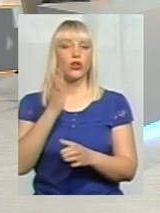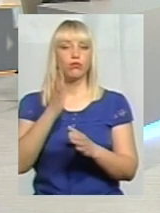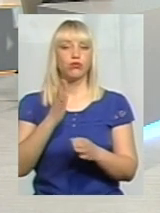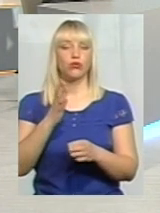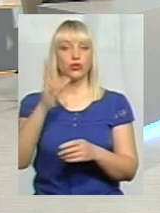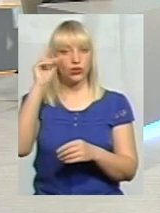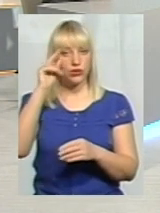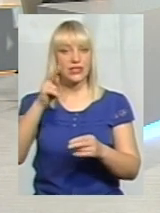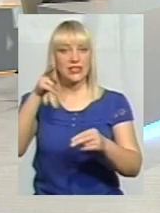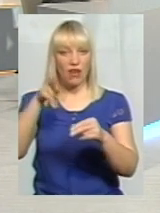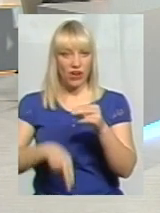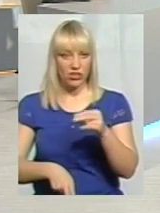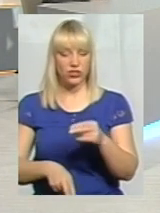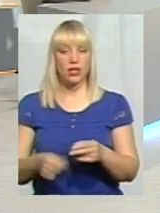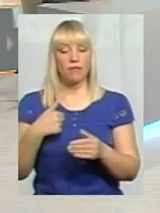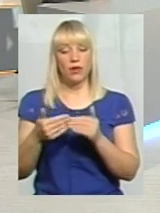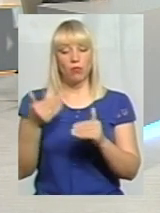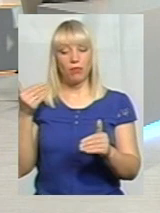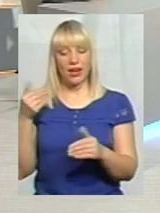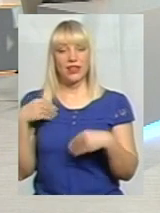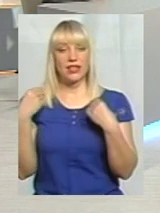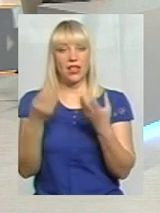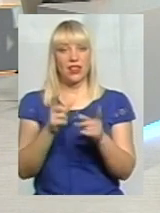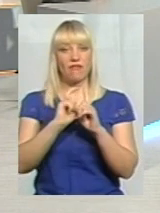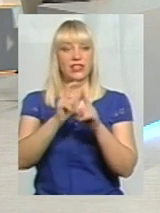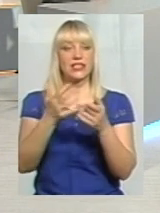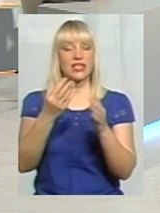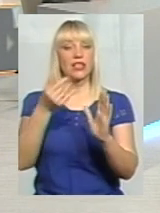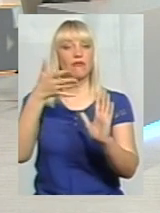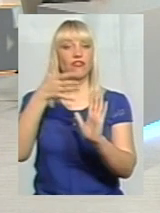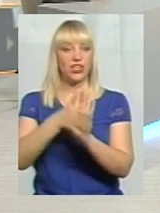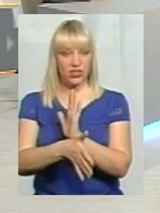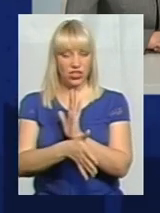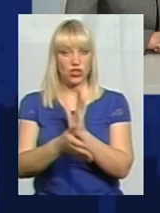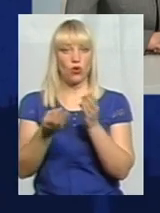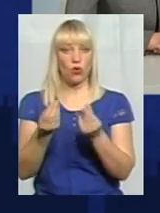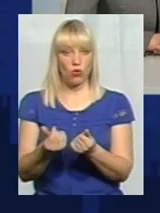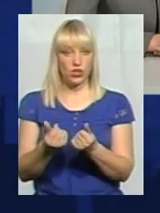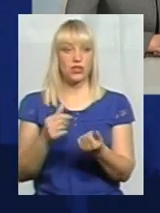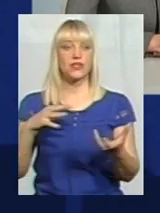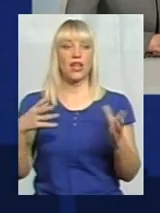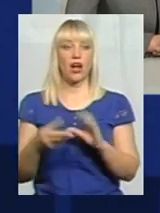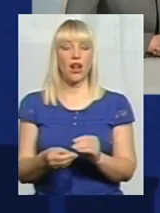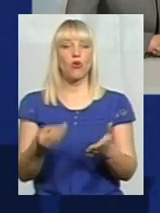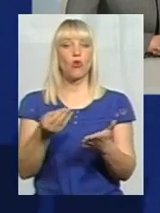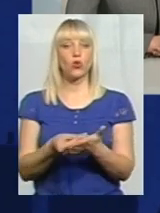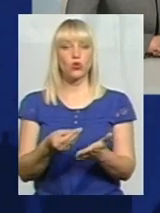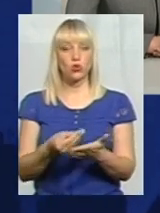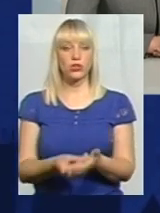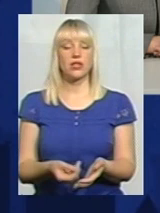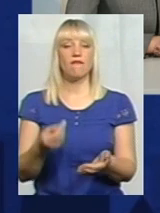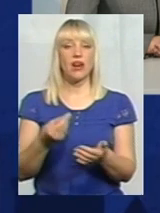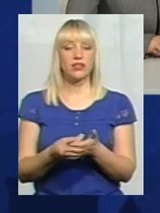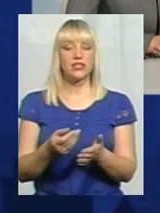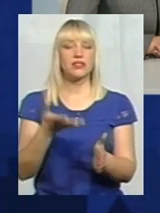Я попередньо вже дала відповідь, скільки витрачено коштів. Загальна кошторисна вартість